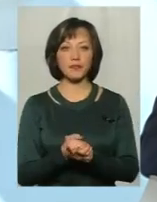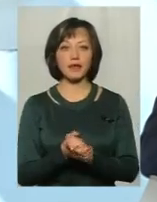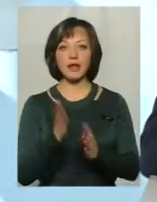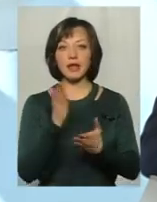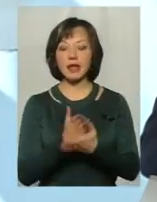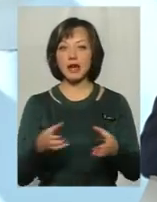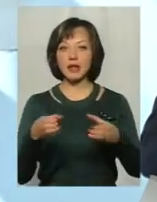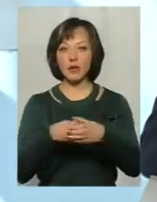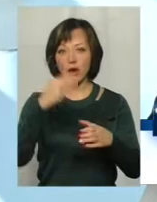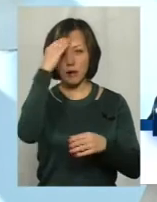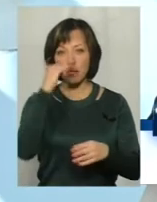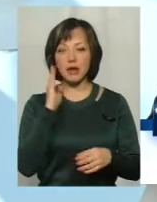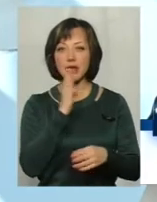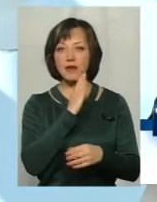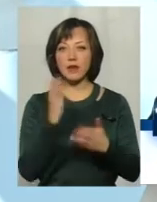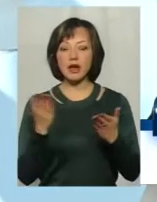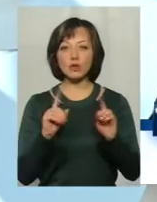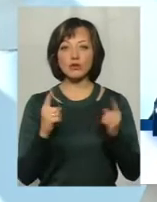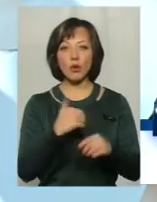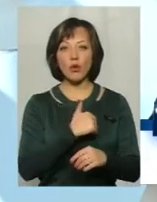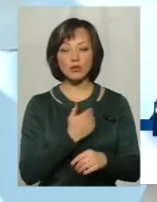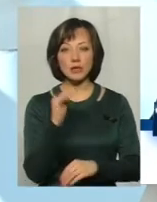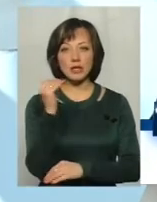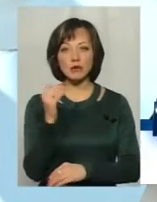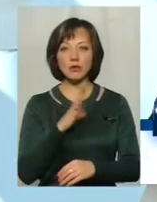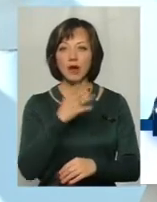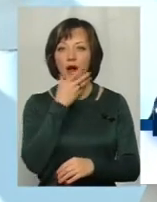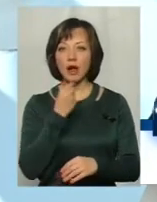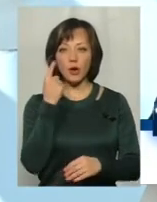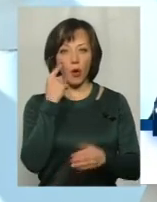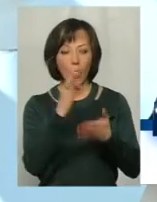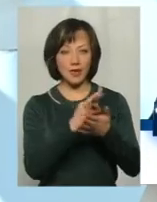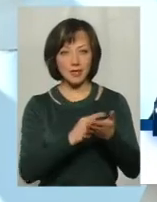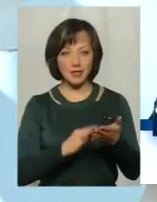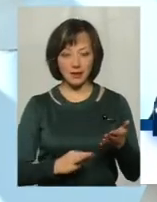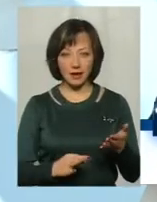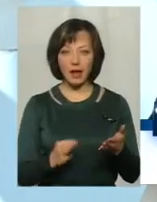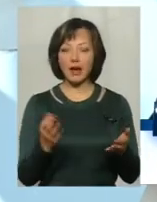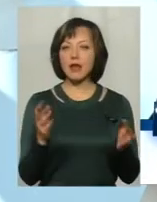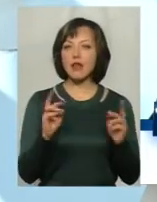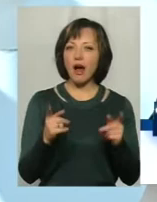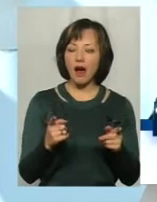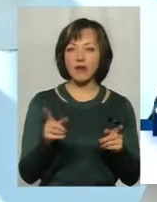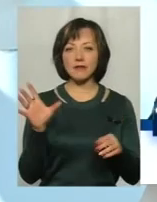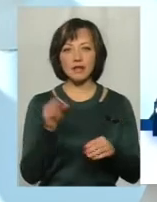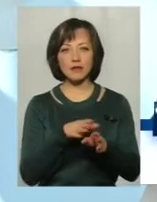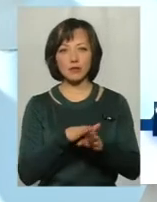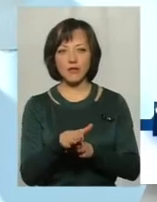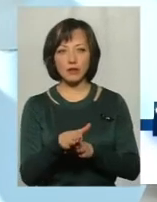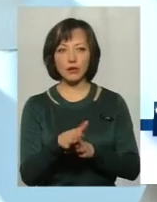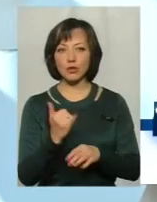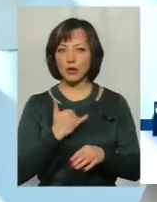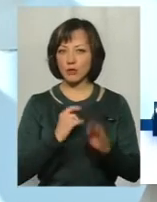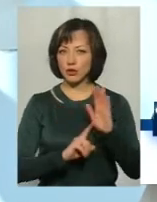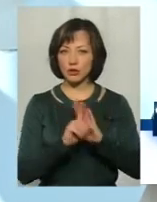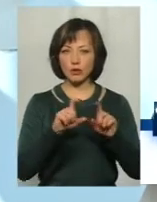Є категорія батьків, які дуже хочуть, щоб дитини були гарні оцінки. Якою ціною, як це все відбувається? Адже у нас